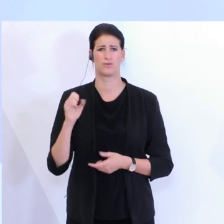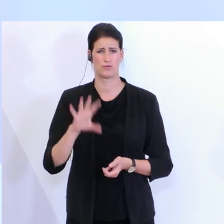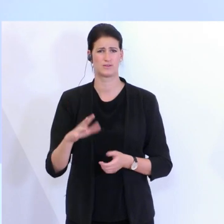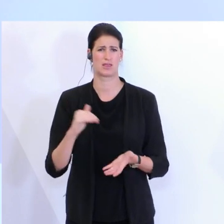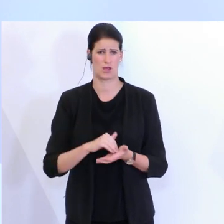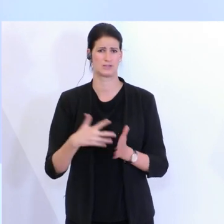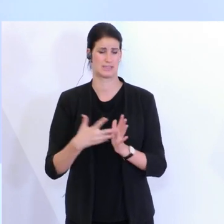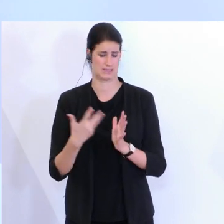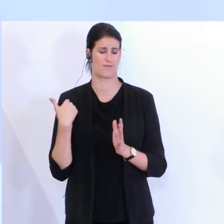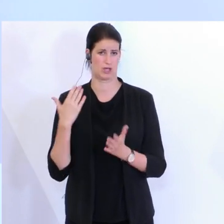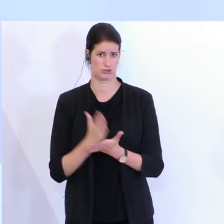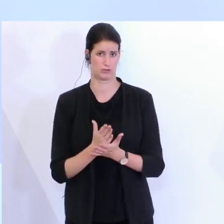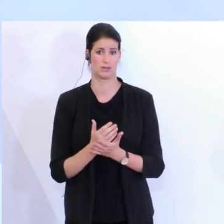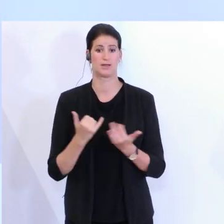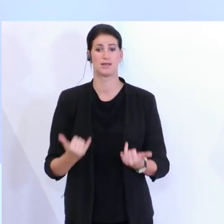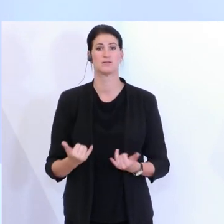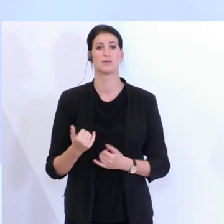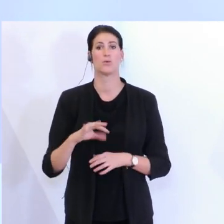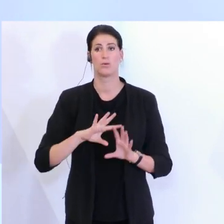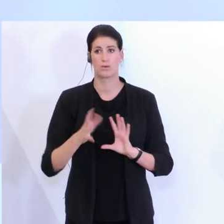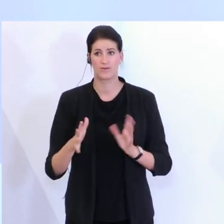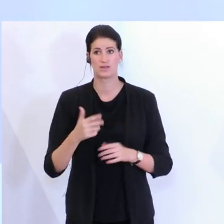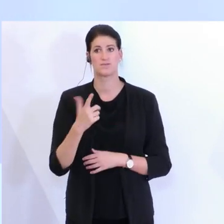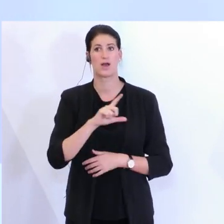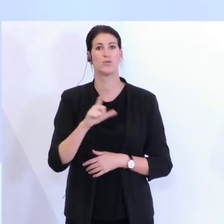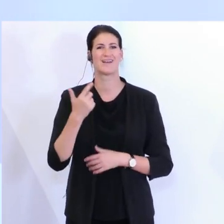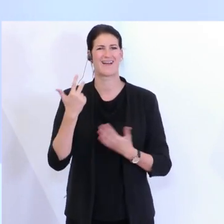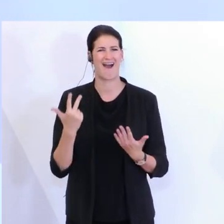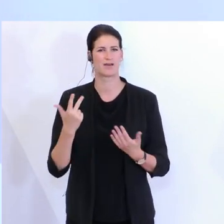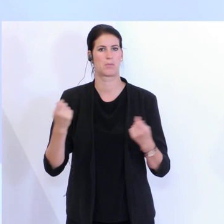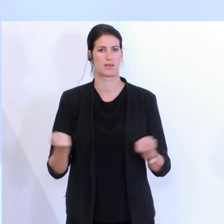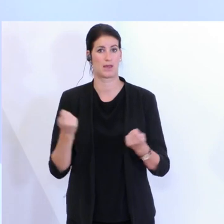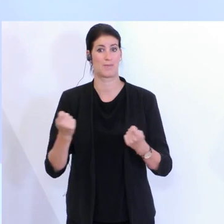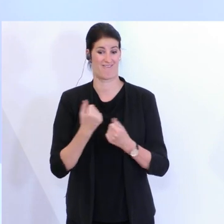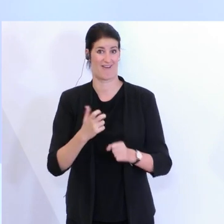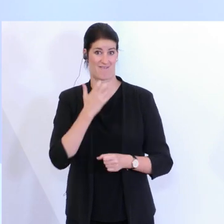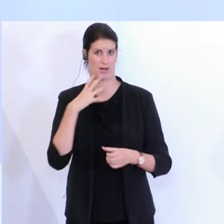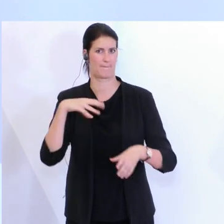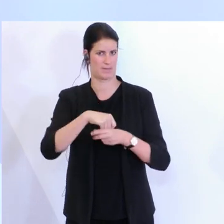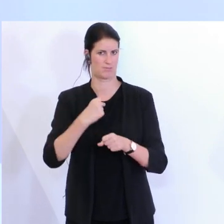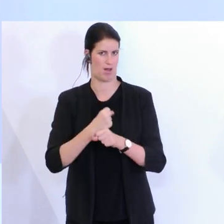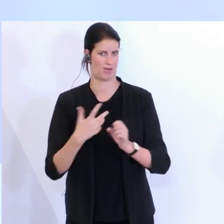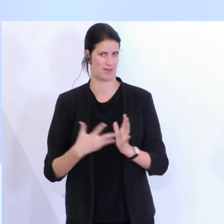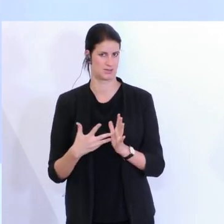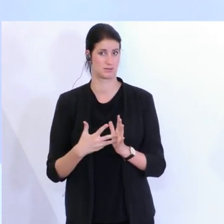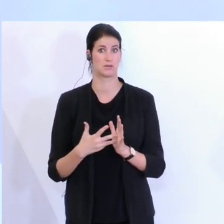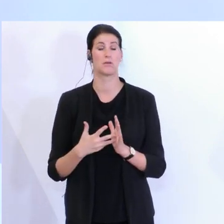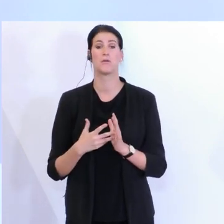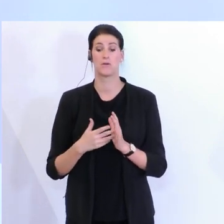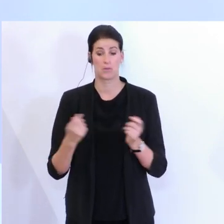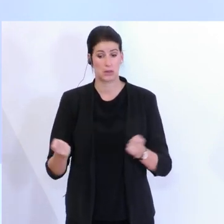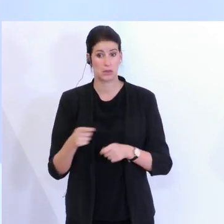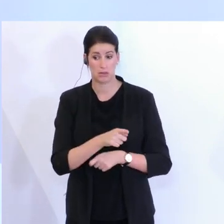2.800 Betriebe, die an diesen freiwilligen Tests mitmachen. Die Rückmeldung der Betriebe ist sehr